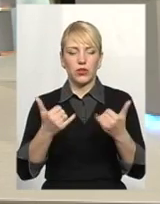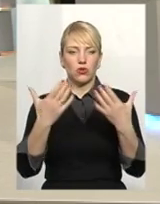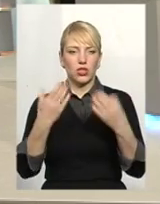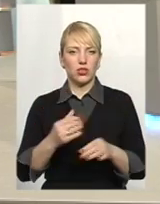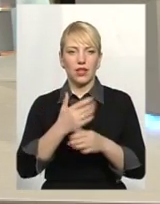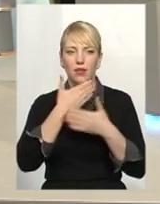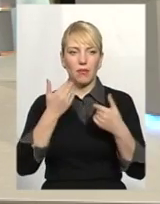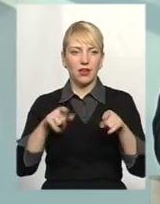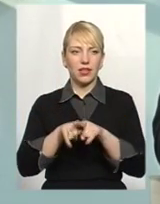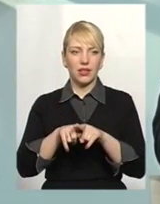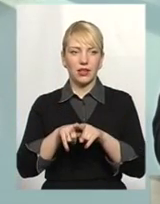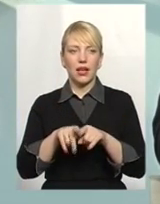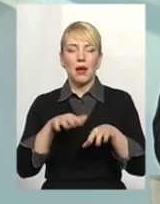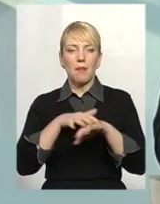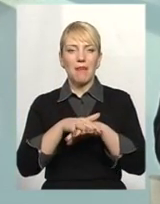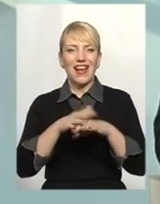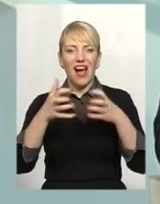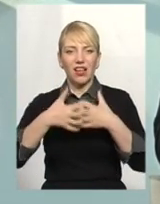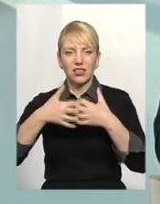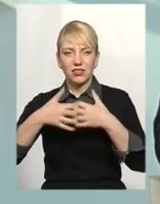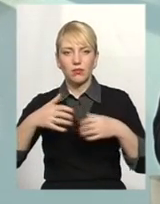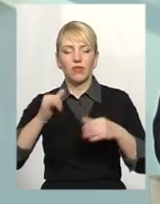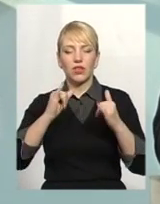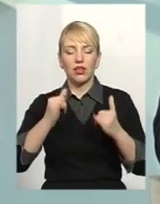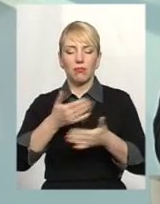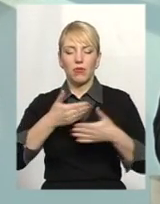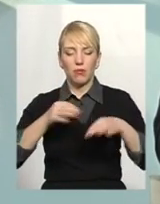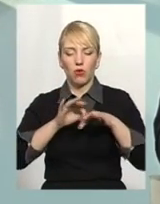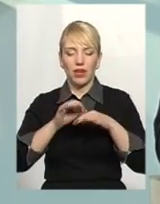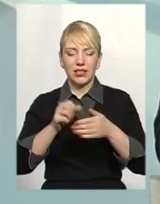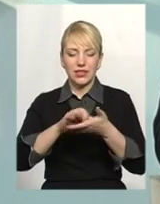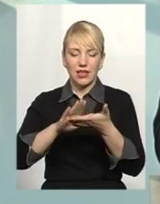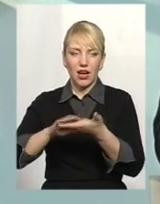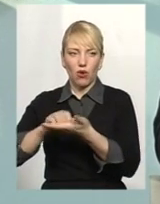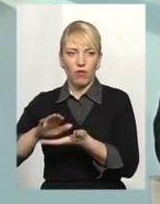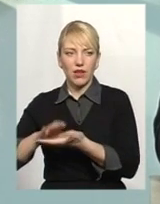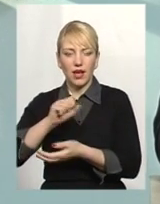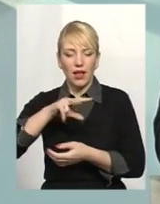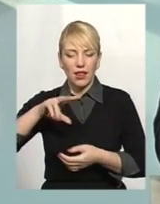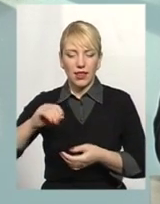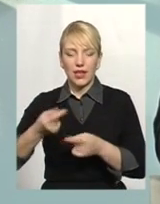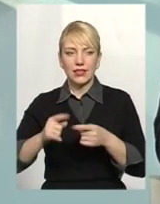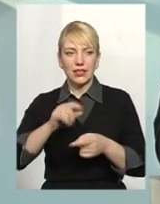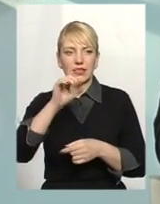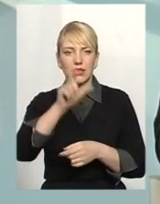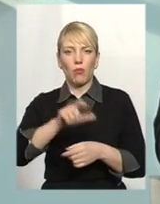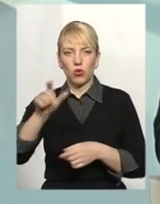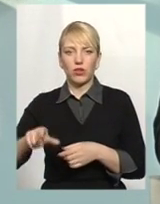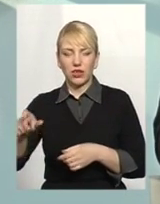немає таких механізмів. І, відповідно, ми провели ці нарахування, але ми споживачів,